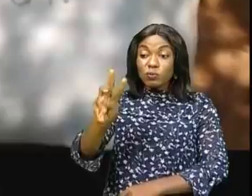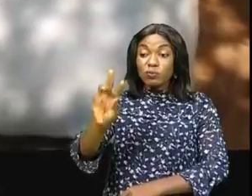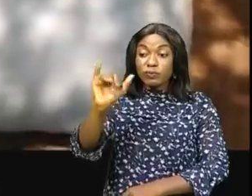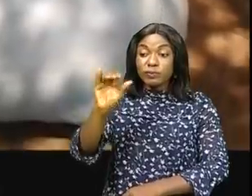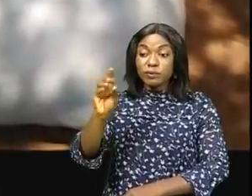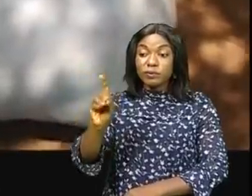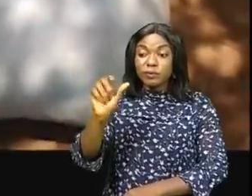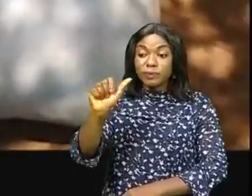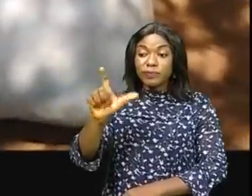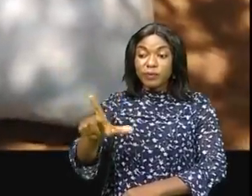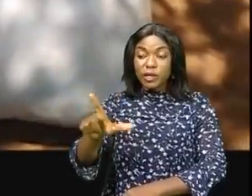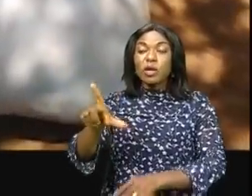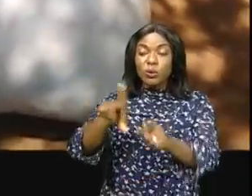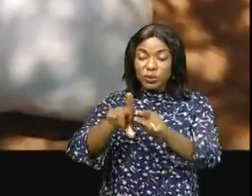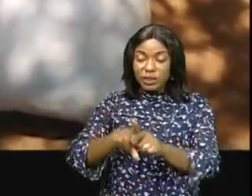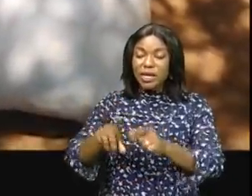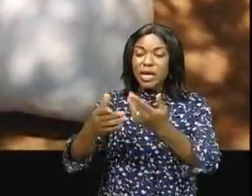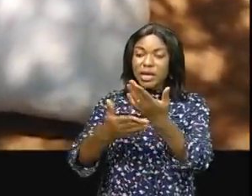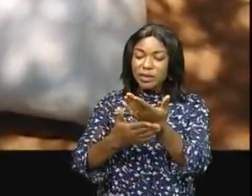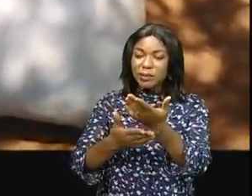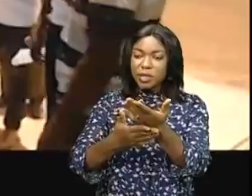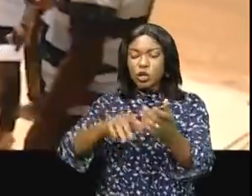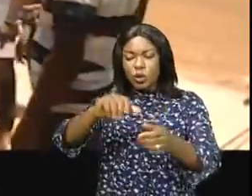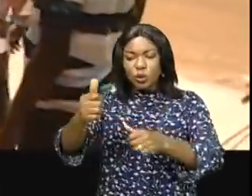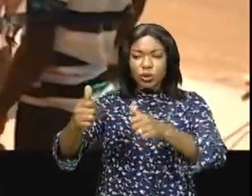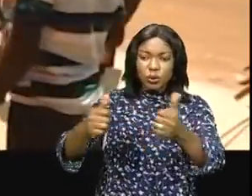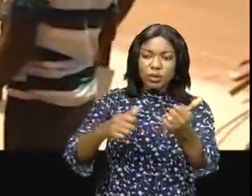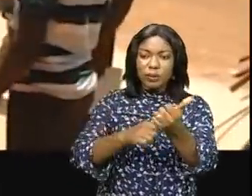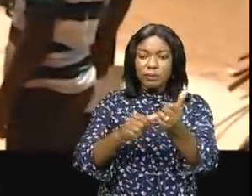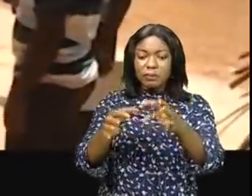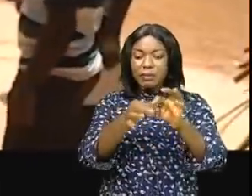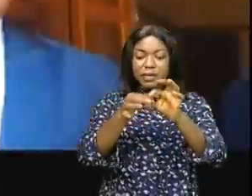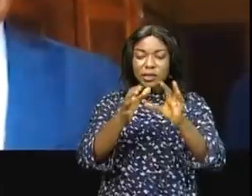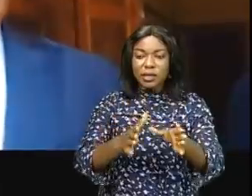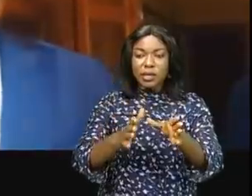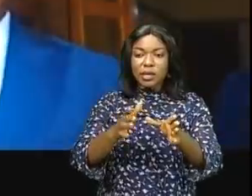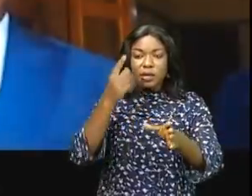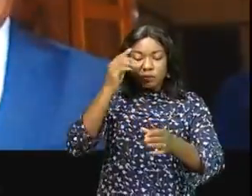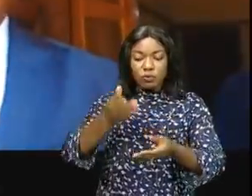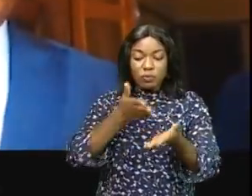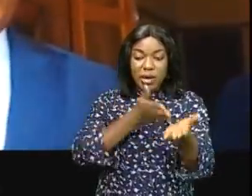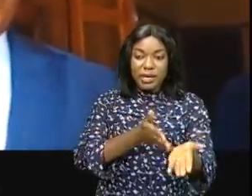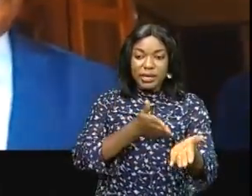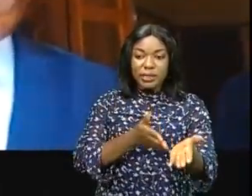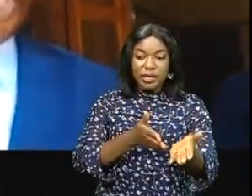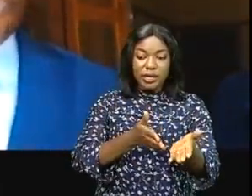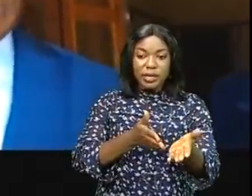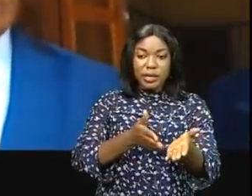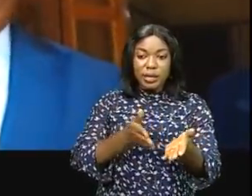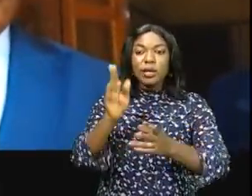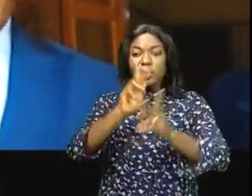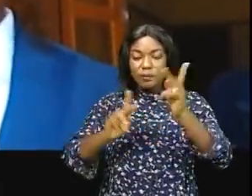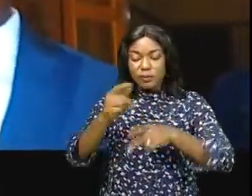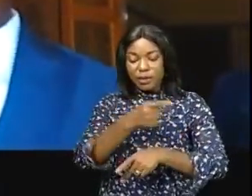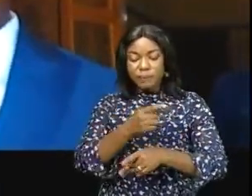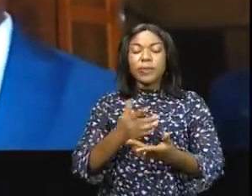partenaires Evron dans la province de la Chuape d'emboîter le pas Tous les partenaires toutes les ONG vont chez nous